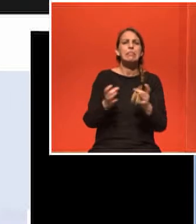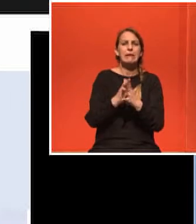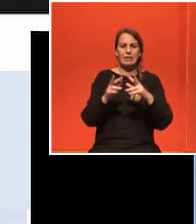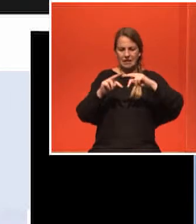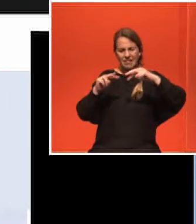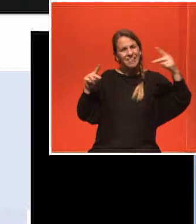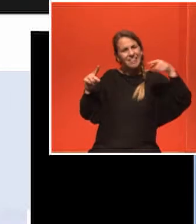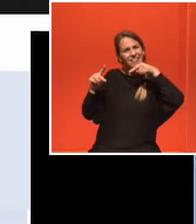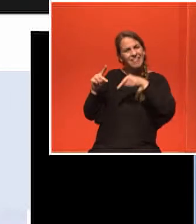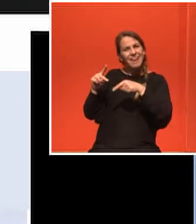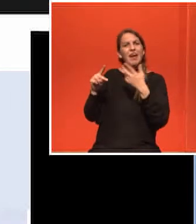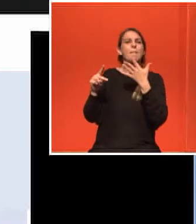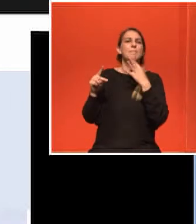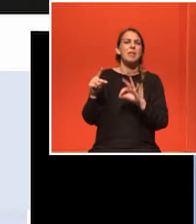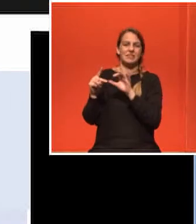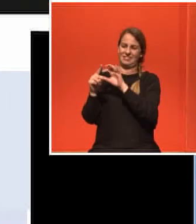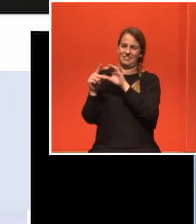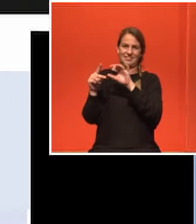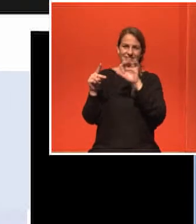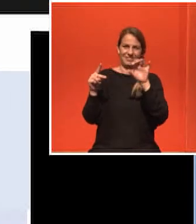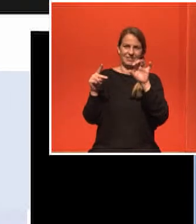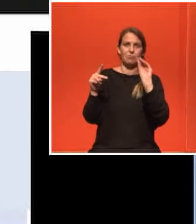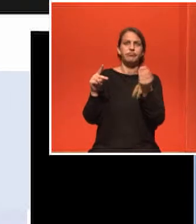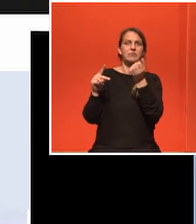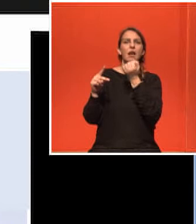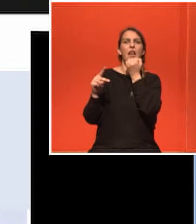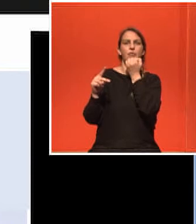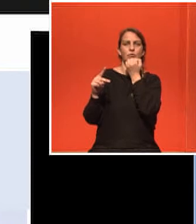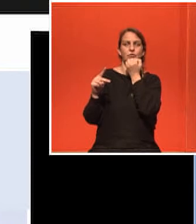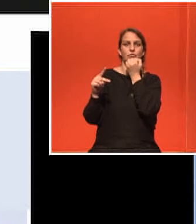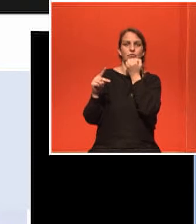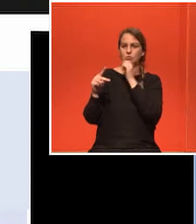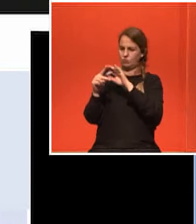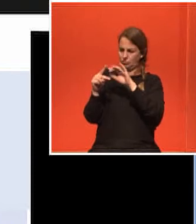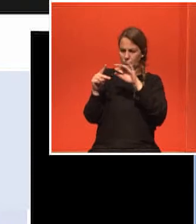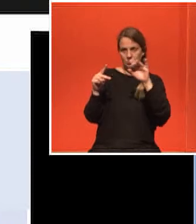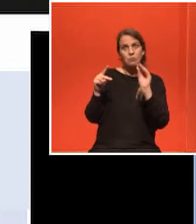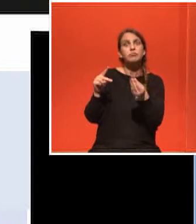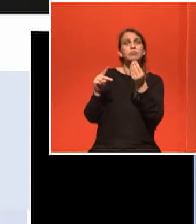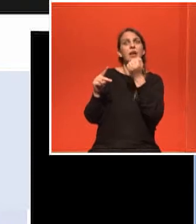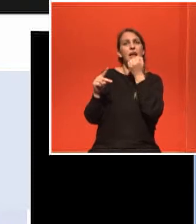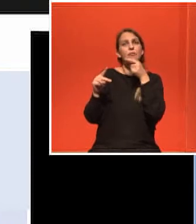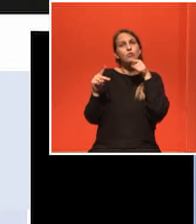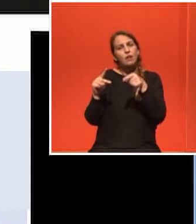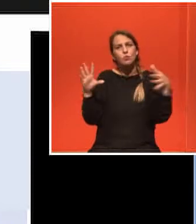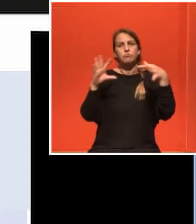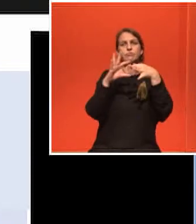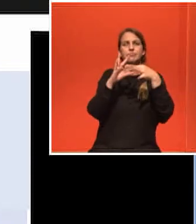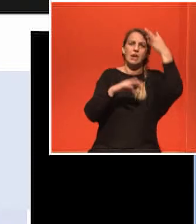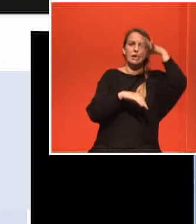λάθος αν θέλετε επιτρέψτε μου μέσα στο γονιδίωμά μας το οποίο μπορεί να συσχετίζεται με μια νόσο